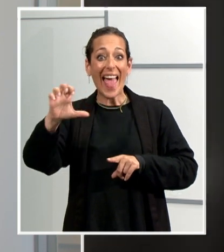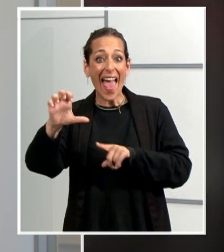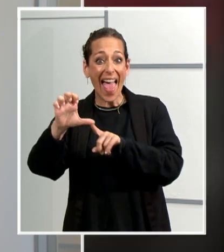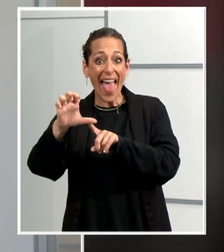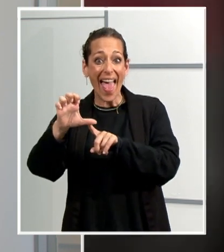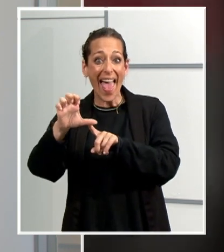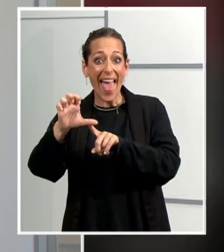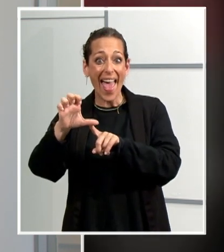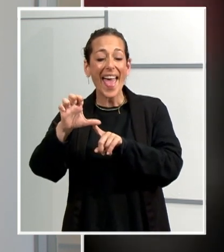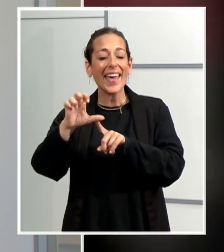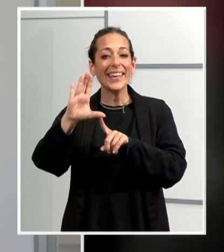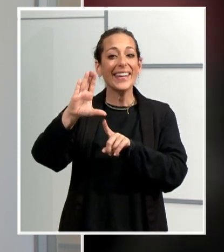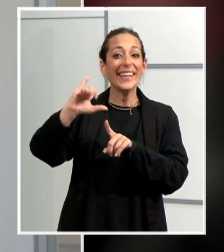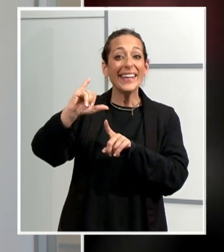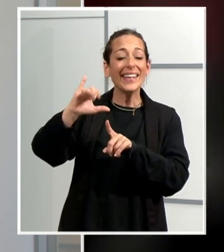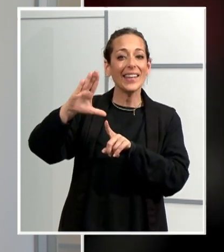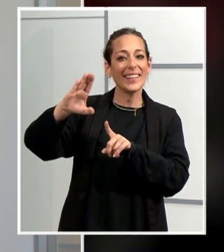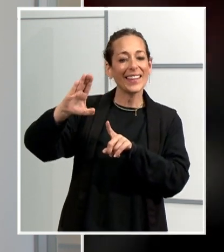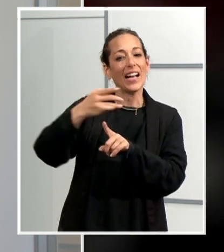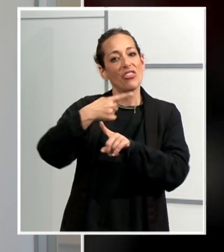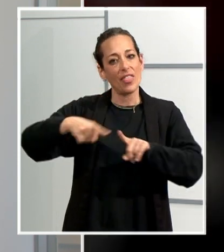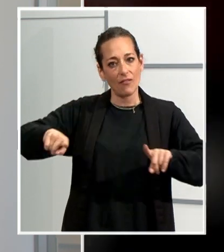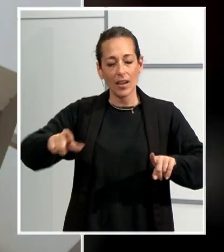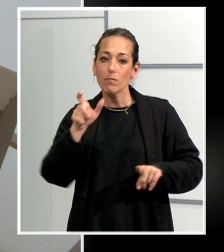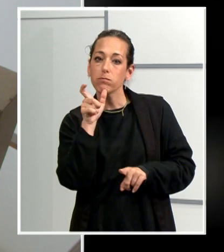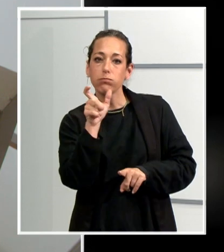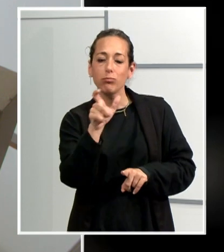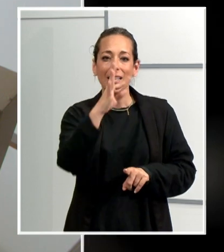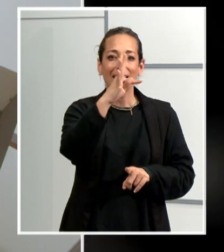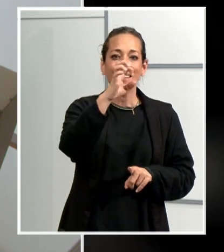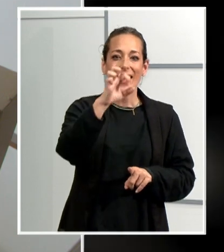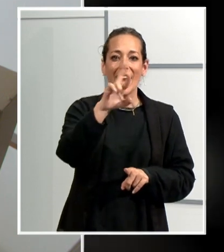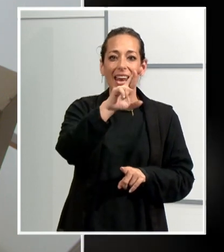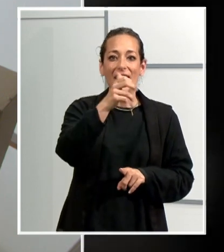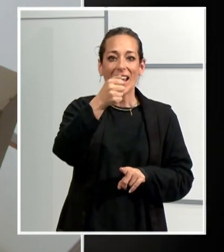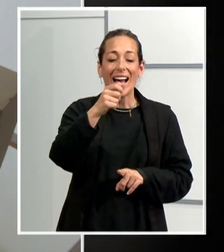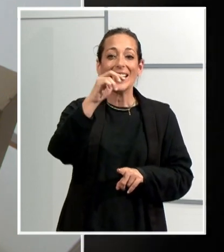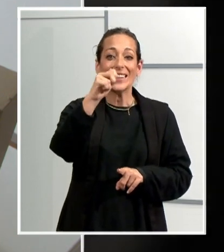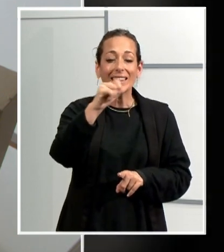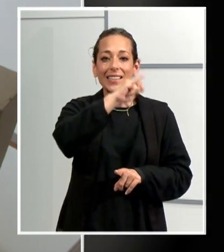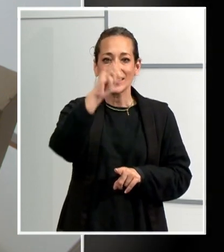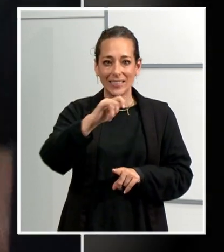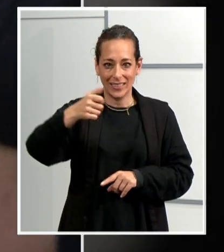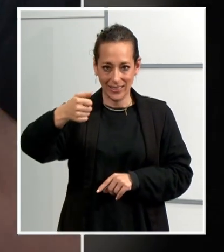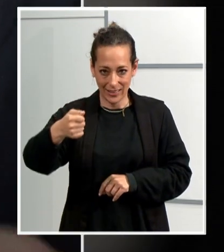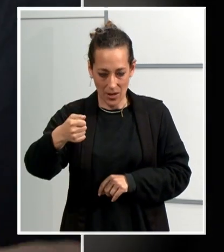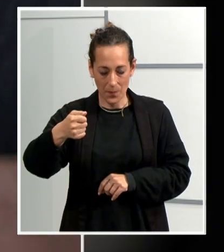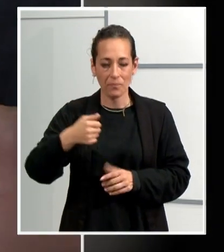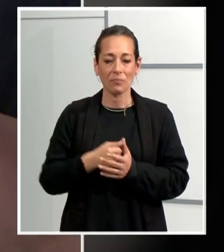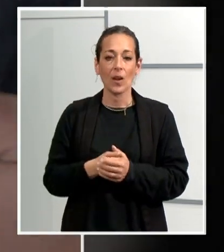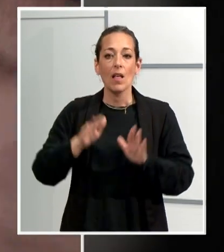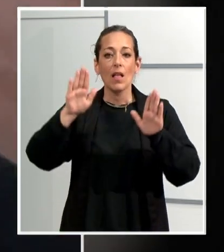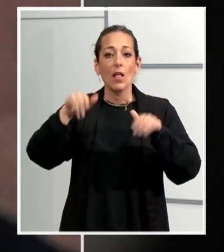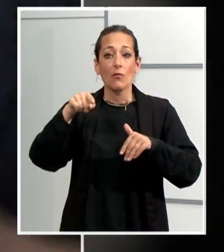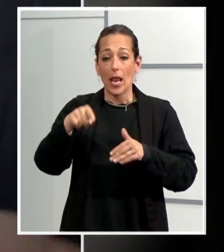trencada amb una forma diferent. s'hauria de dir Terrassa. Terrassa prové del llatí Terràquia. El primer document on apareix